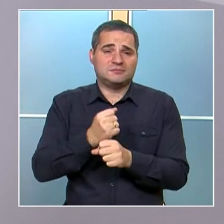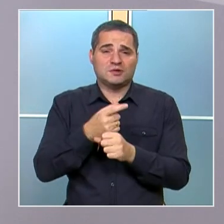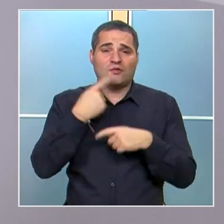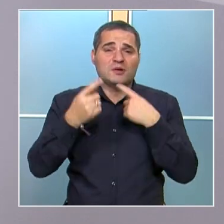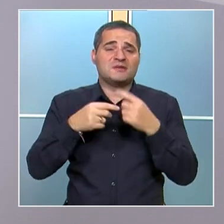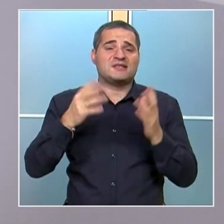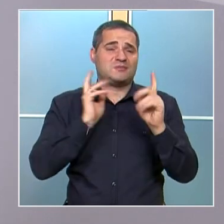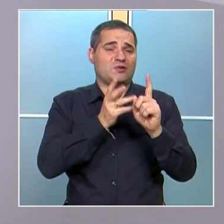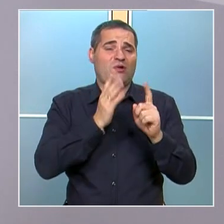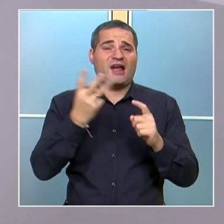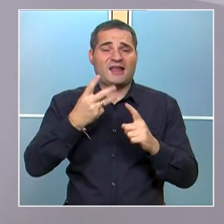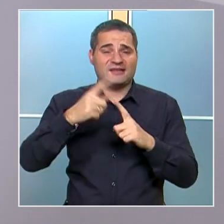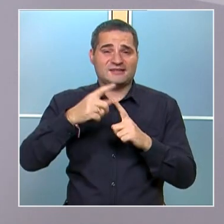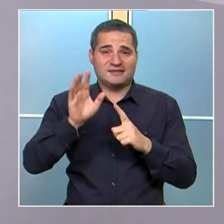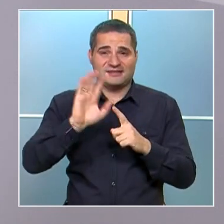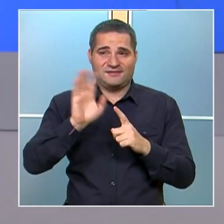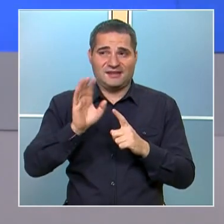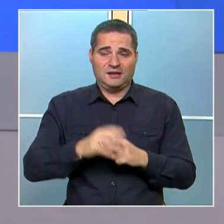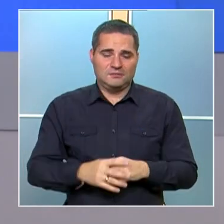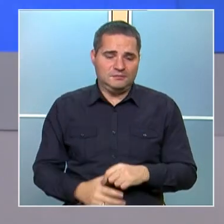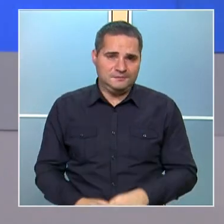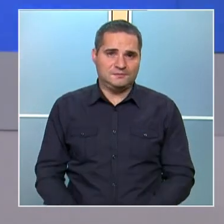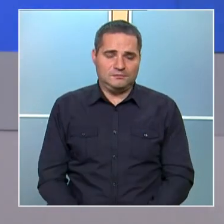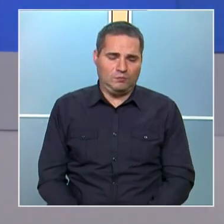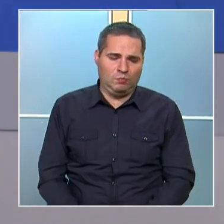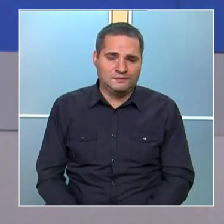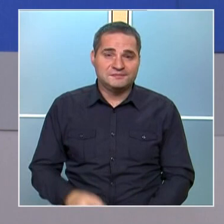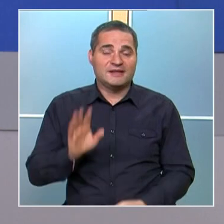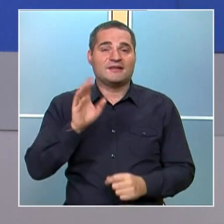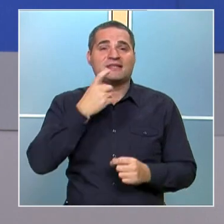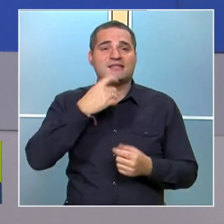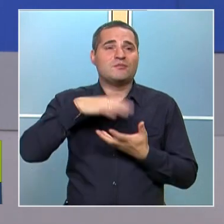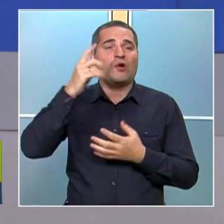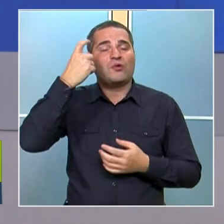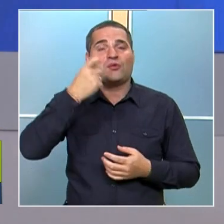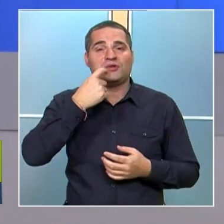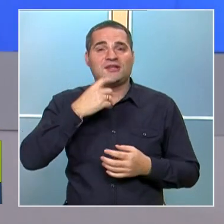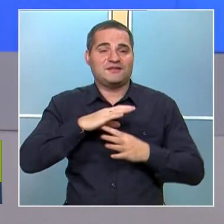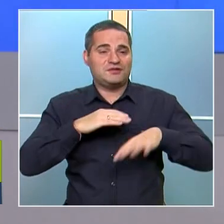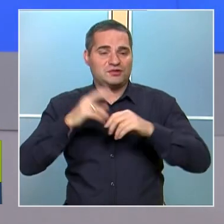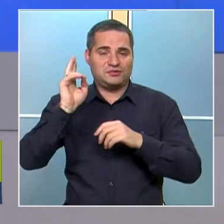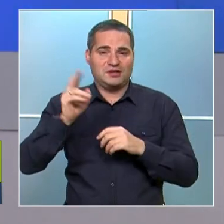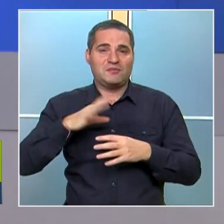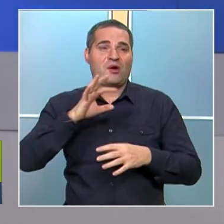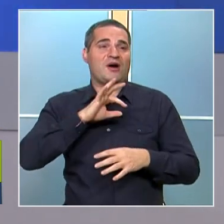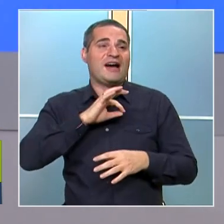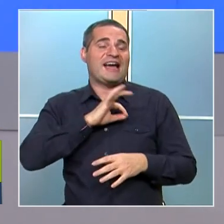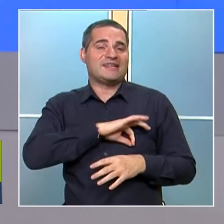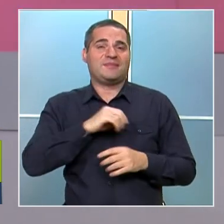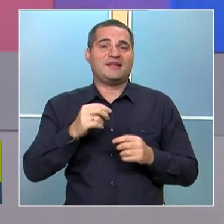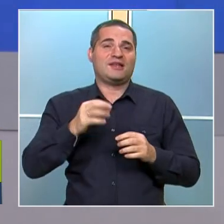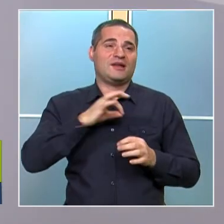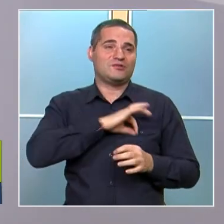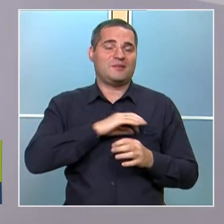педагога и психолог Елена Терзийска. Здравейте! Здравейте за много години и на всички зрители. Много късмети успехи всички да